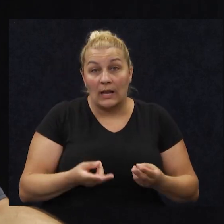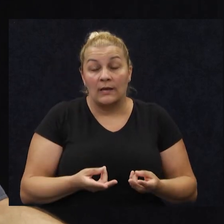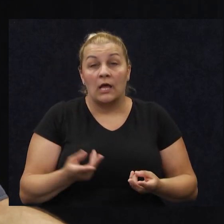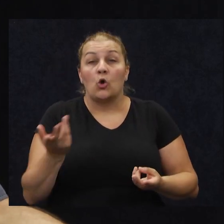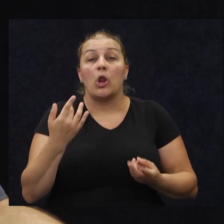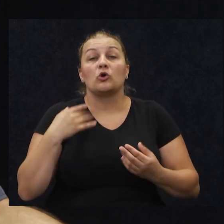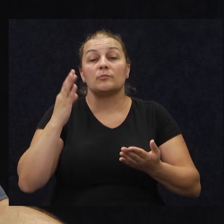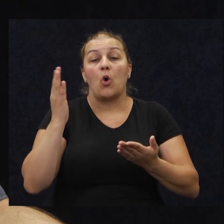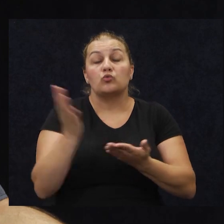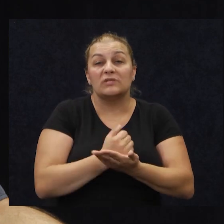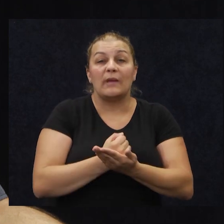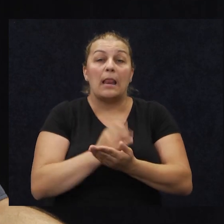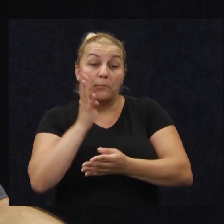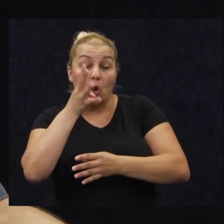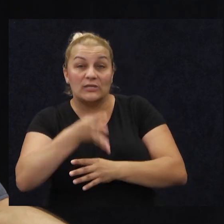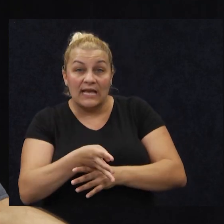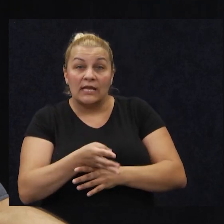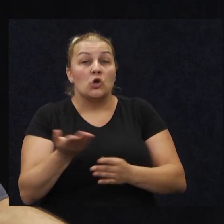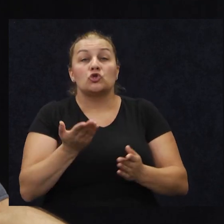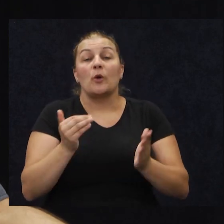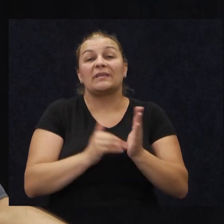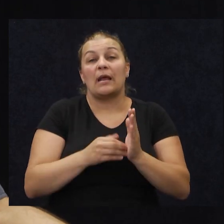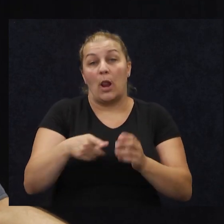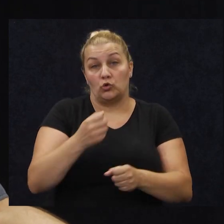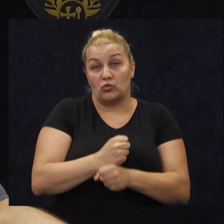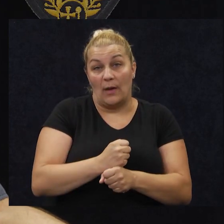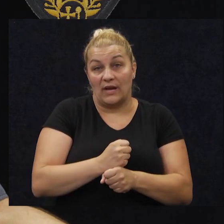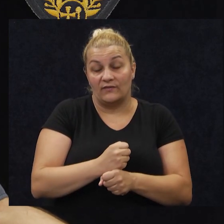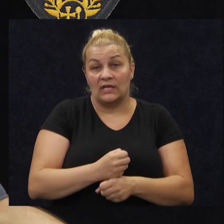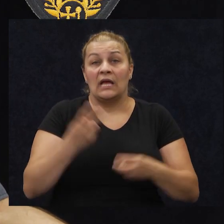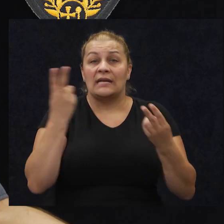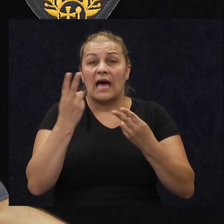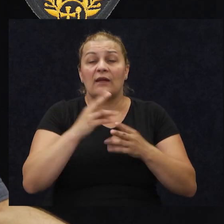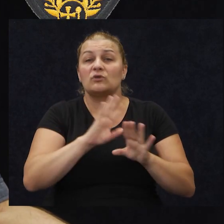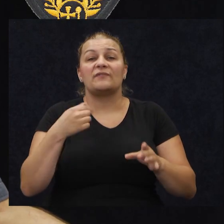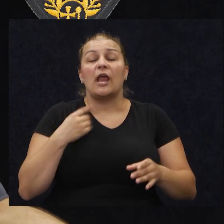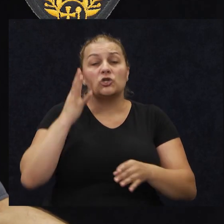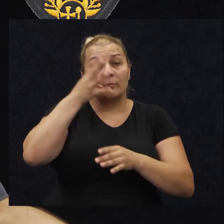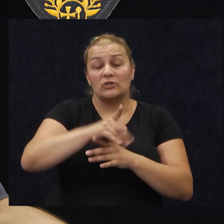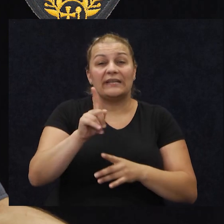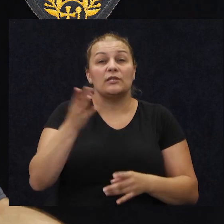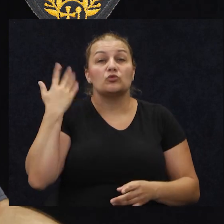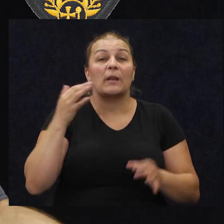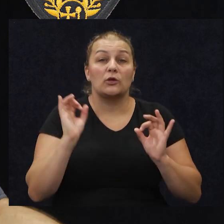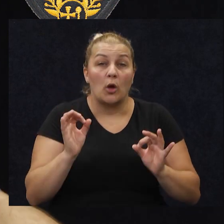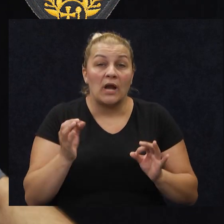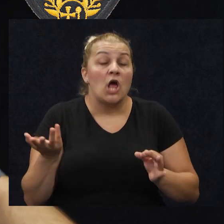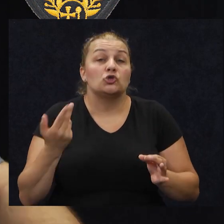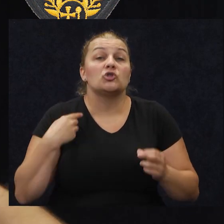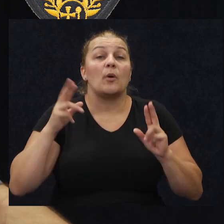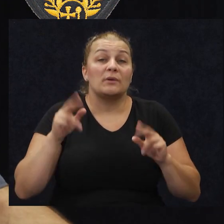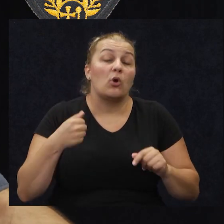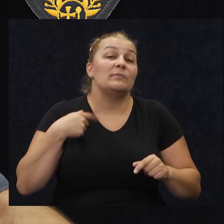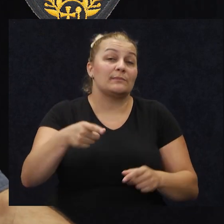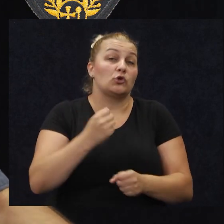uspili procijeniti šta bi zapravo trebalo napraviti. Naravno, danas sve procijene nisu bile dobre, ali šta smo znali, šta smo mogli, to smo napravili.